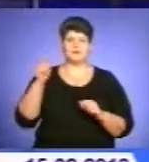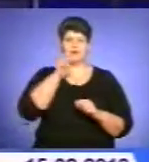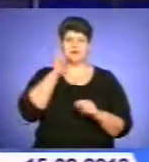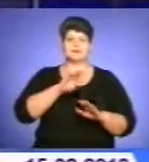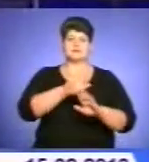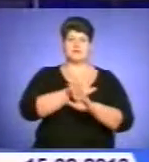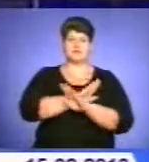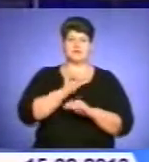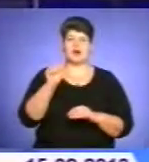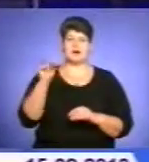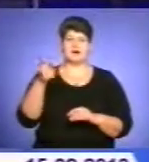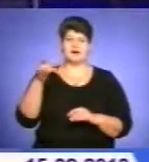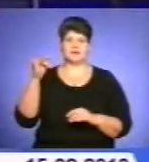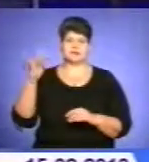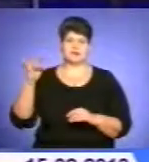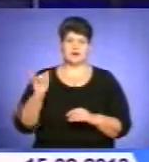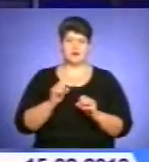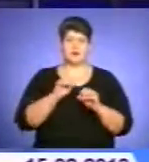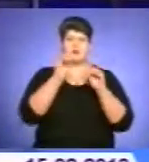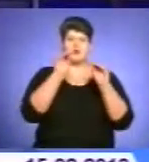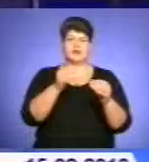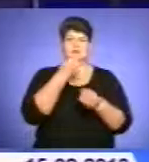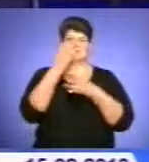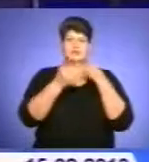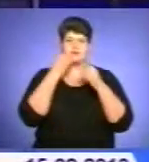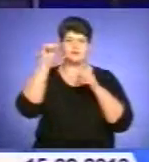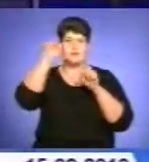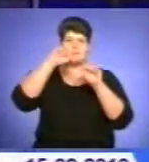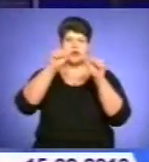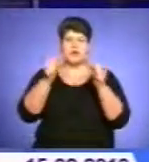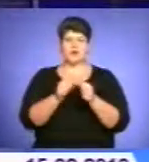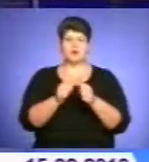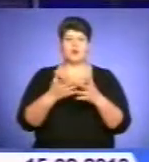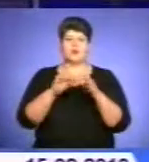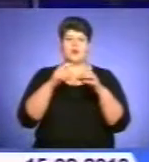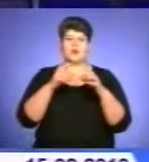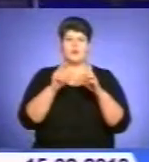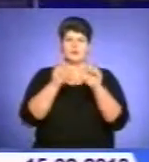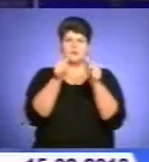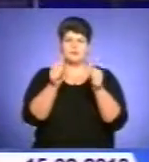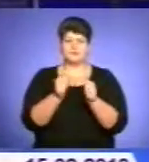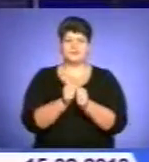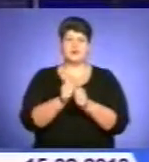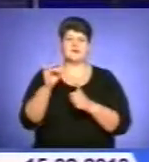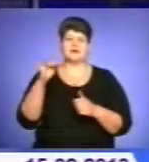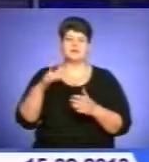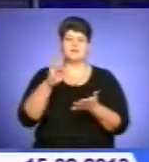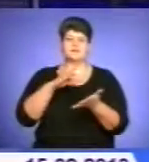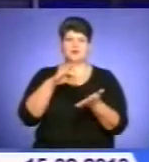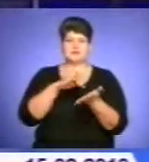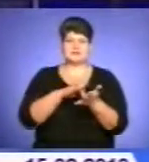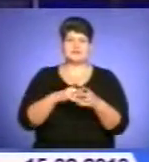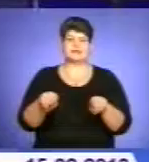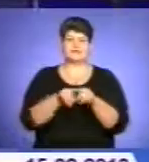в Афганістані. Глава держави поклав квіти до меморіального комплексу афганцям в столиці. У церемонії також взяли участь голова